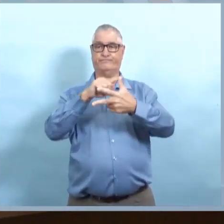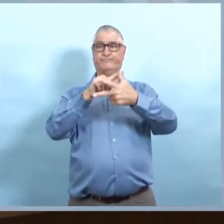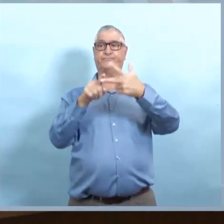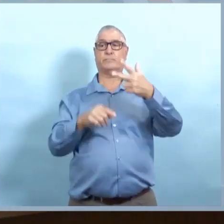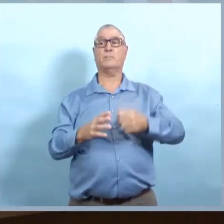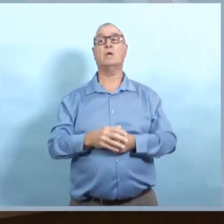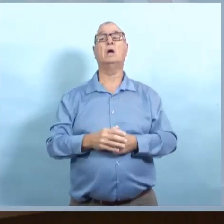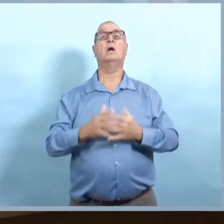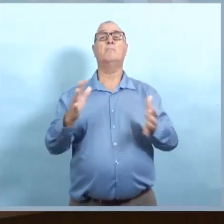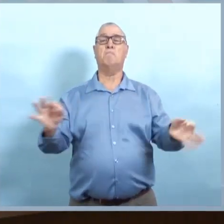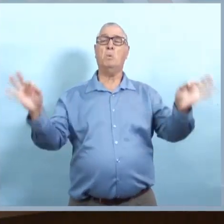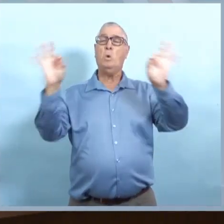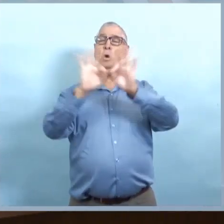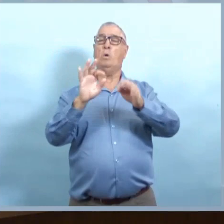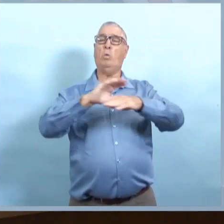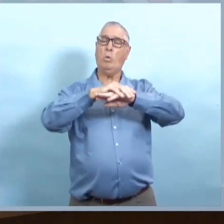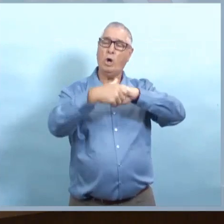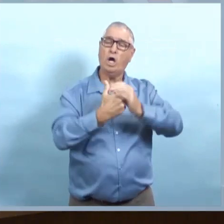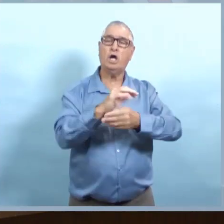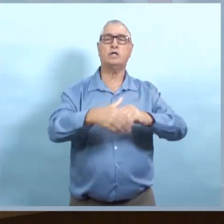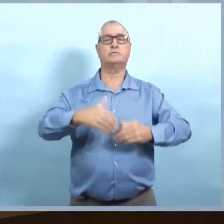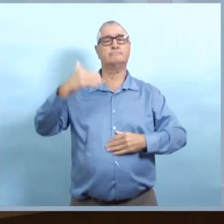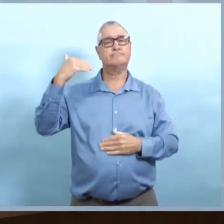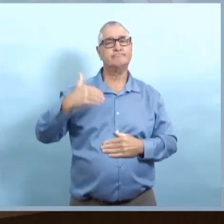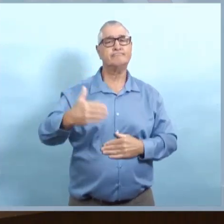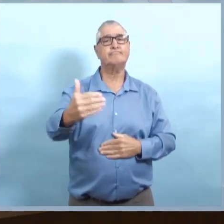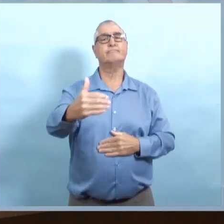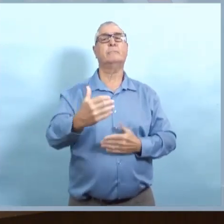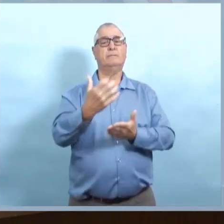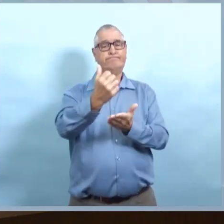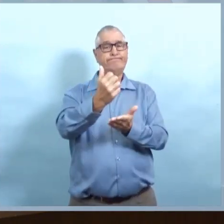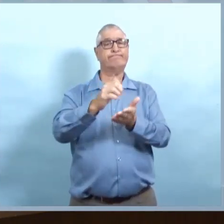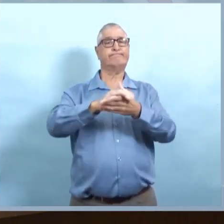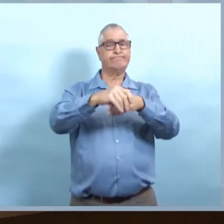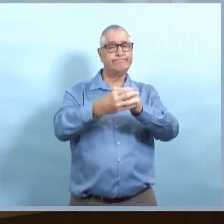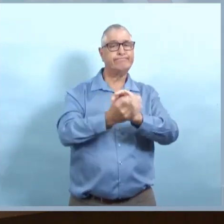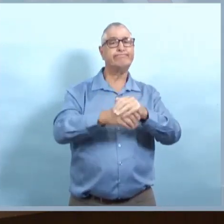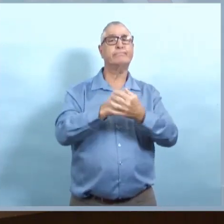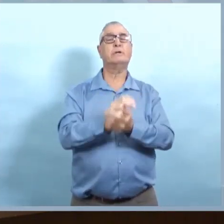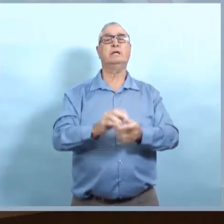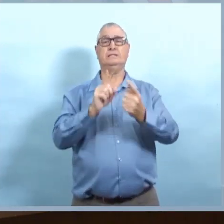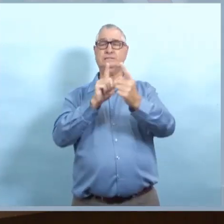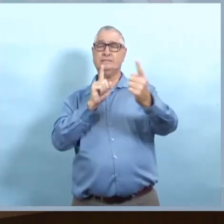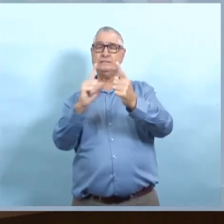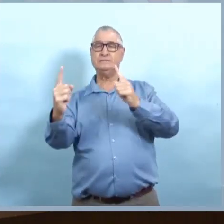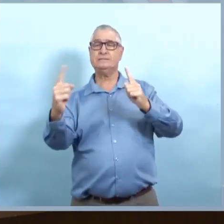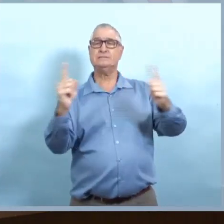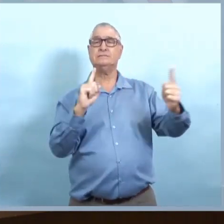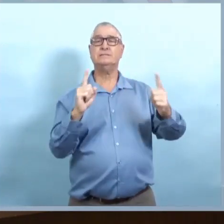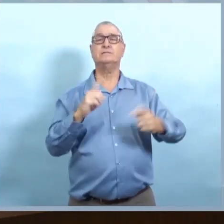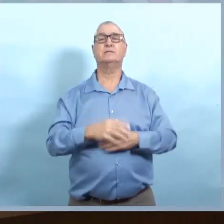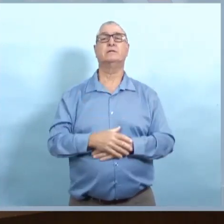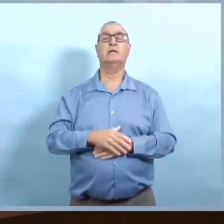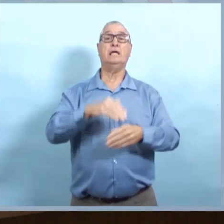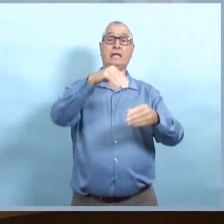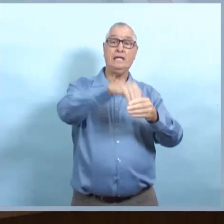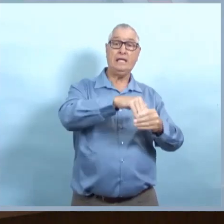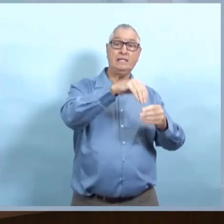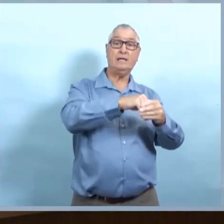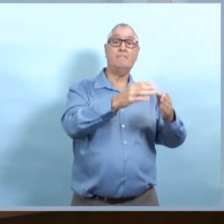Nous avons besoin de continuer de pratiquer les mesures fondamentales, rester à la maison lorsqu'on est malade, même si légèrement malade, se laver les mains fréquemment,